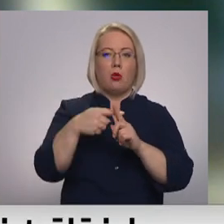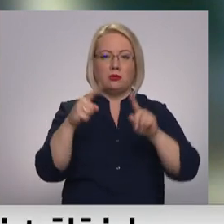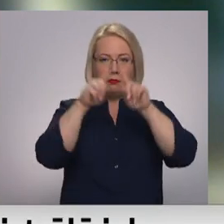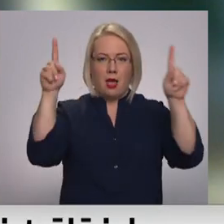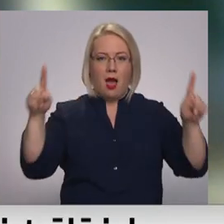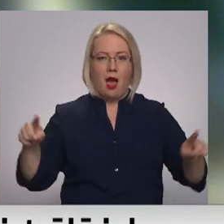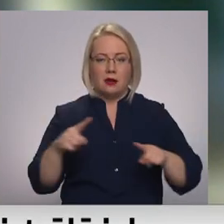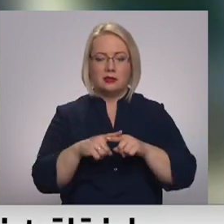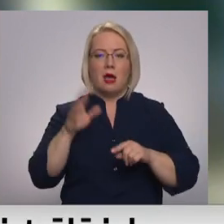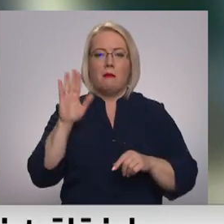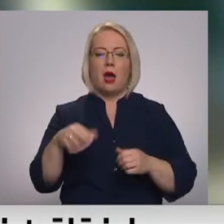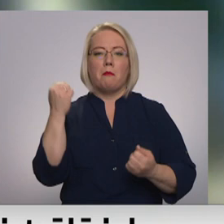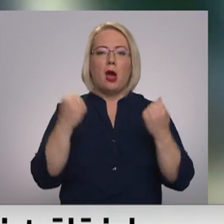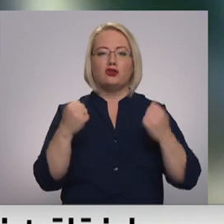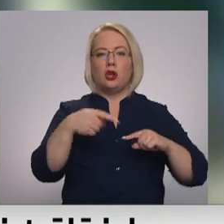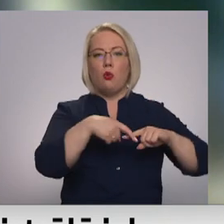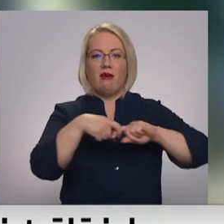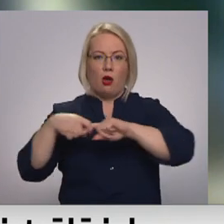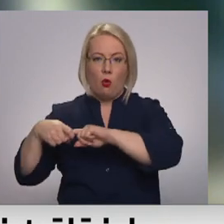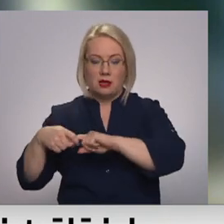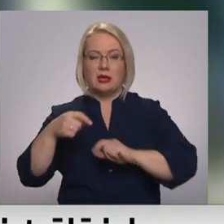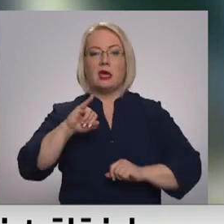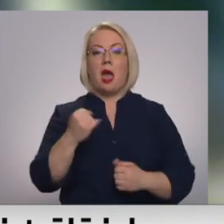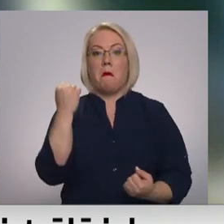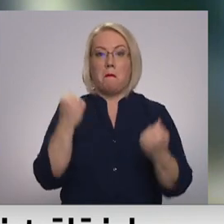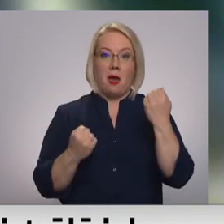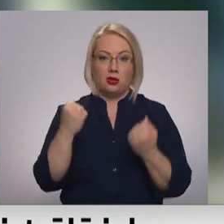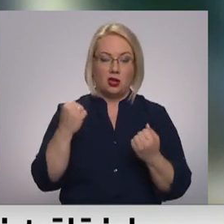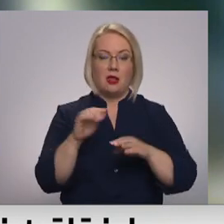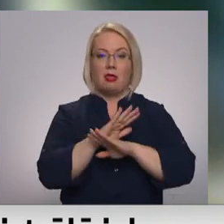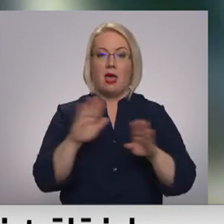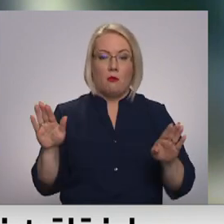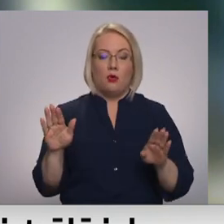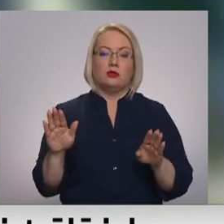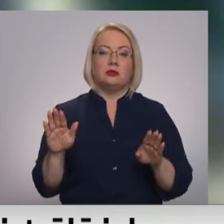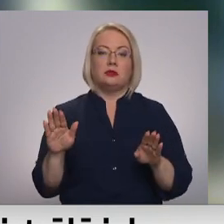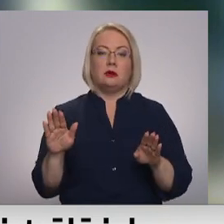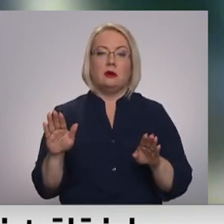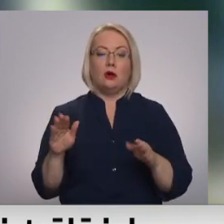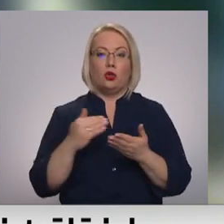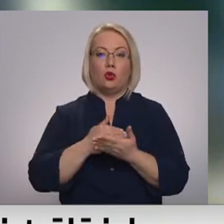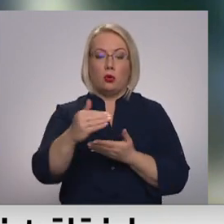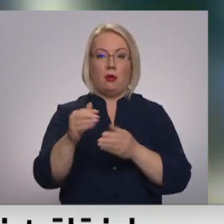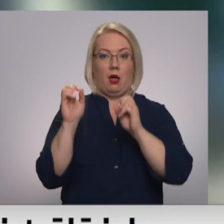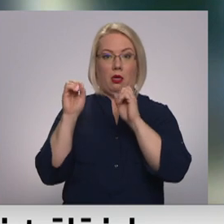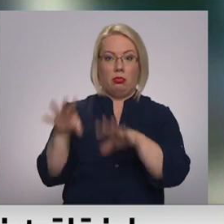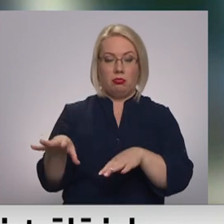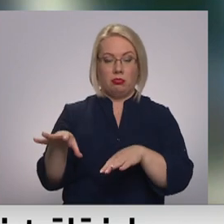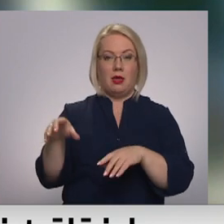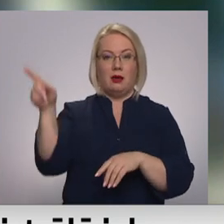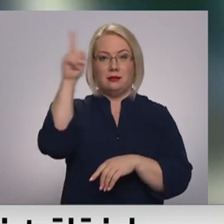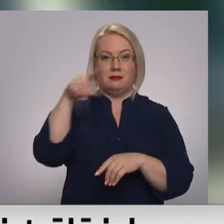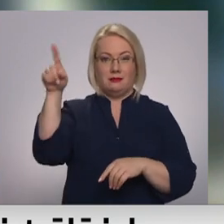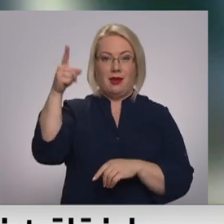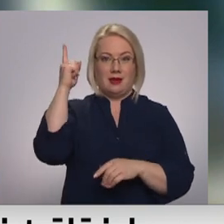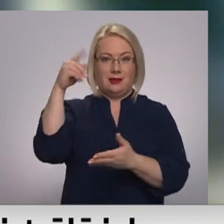automašīnu evokāciju. Tajā gadījumā, ja automašīnas netiks, turpināts atstāt zem šīs ceļazīmes,